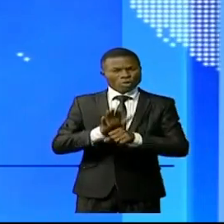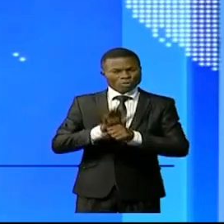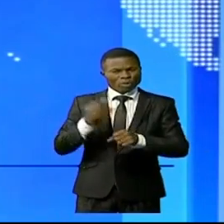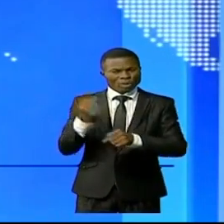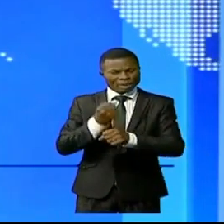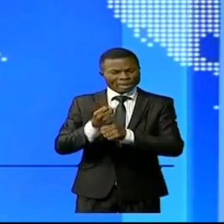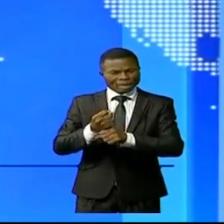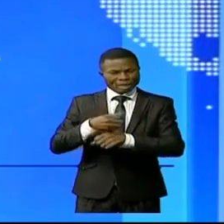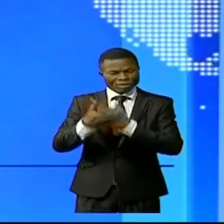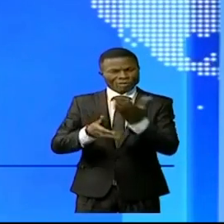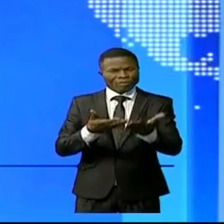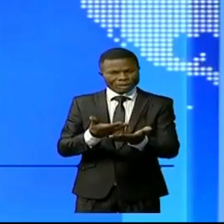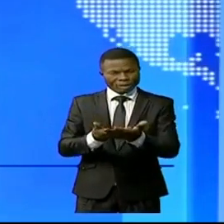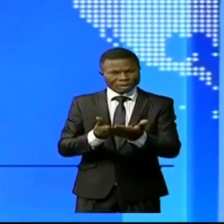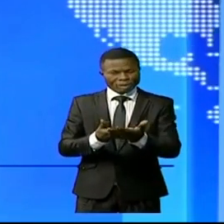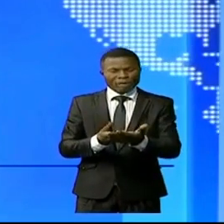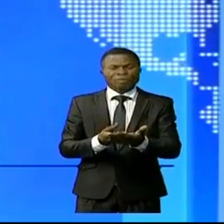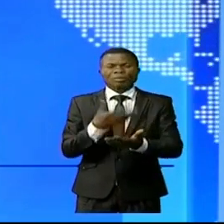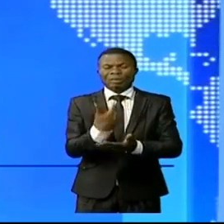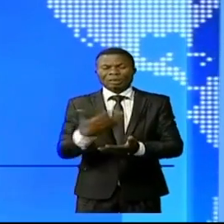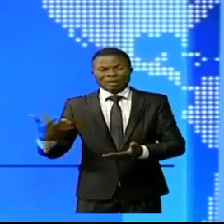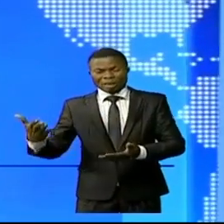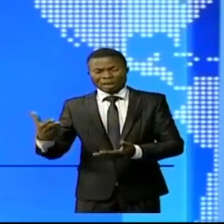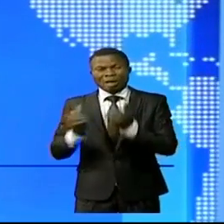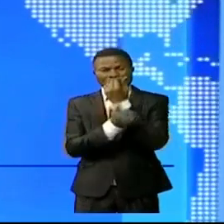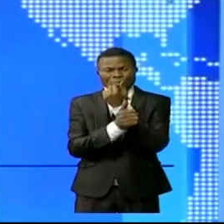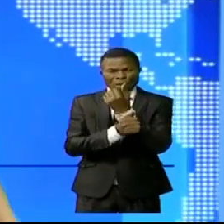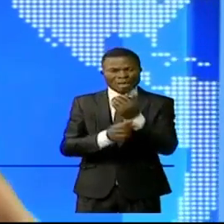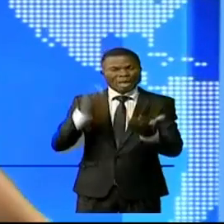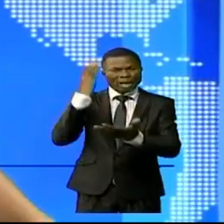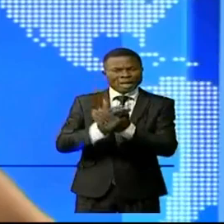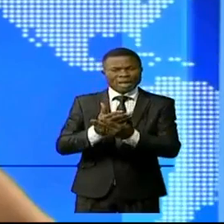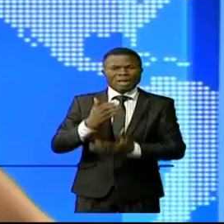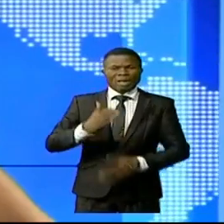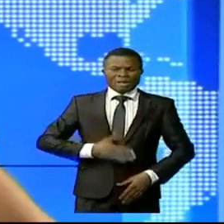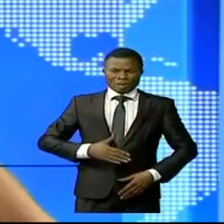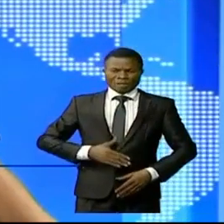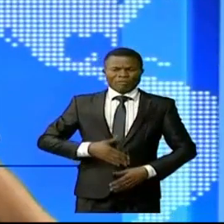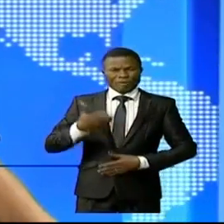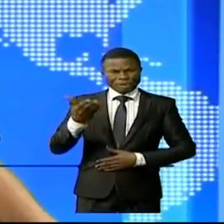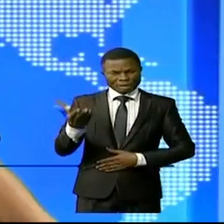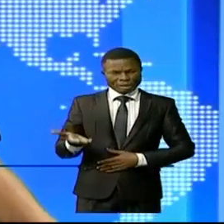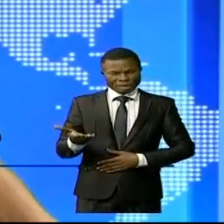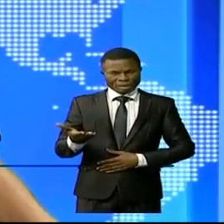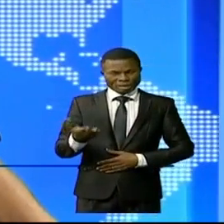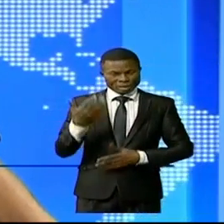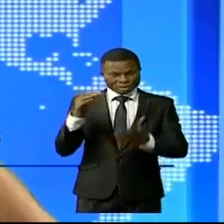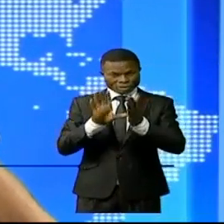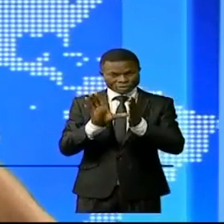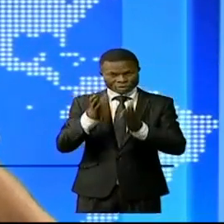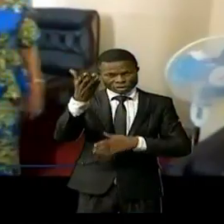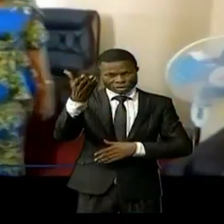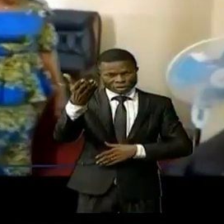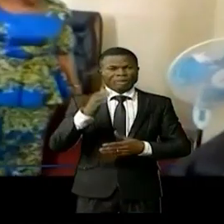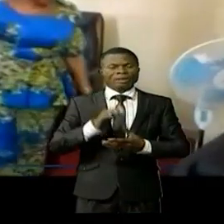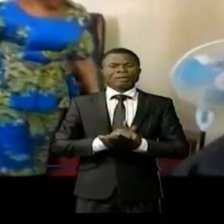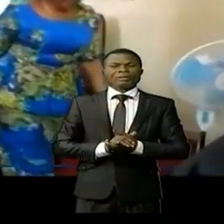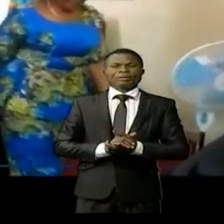population congolaise. Une production qui annonce la lutte contre l'insécurité alimentaire. L